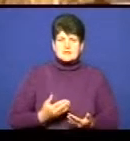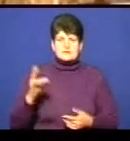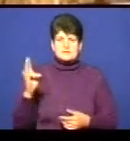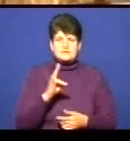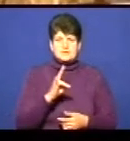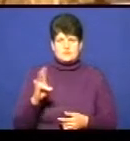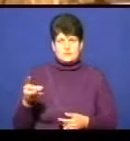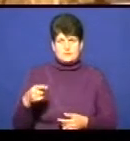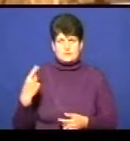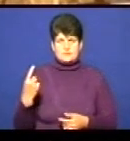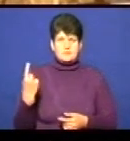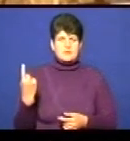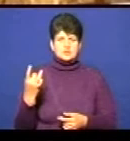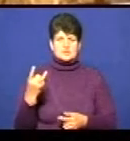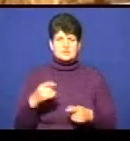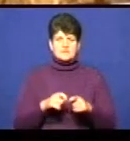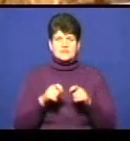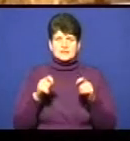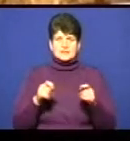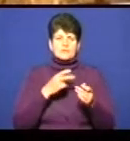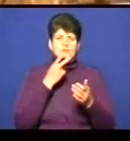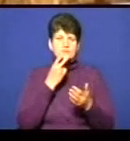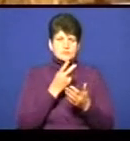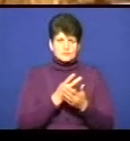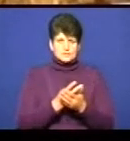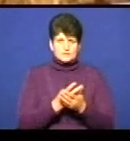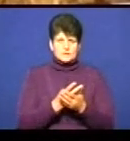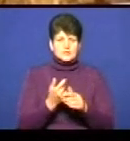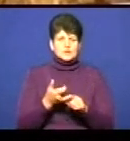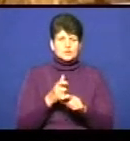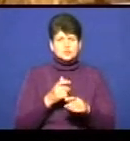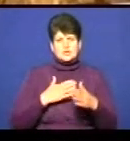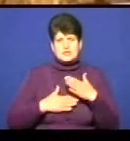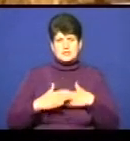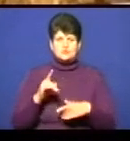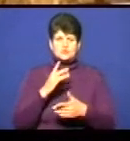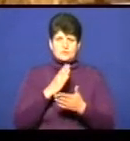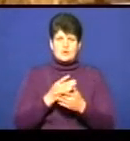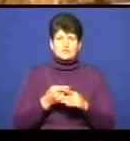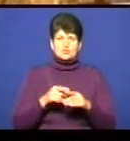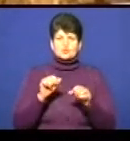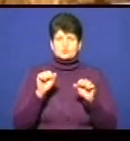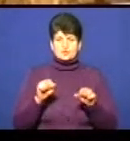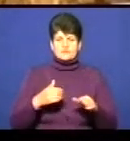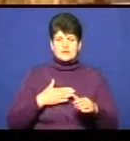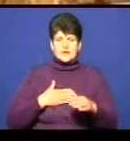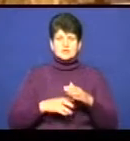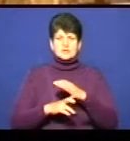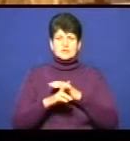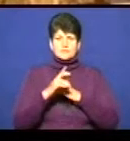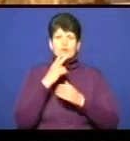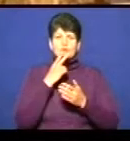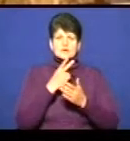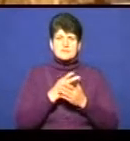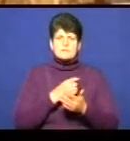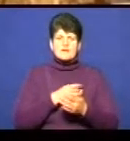Вперше ми відкриваємо, презентуємо і дуже радіємо, що маємо таку можливість у нашому храмі презентувати